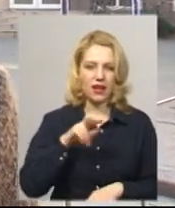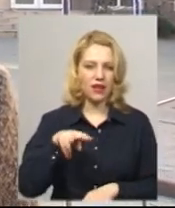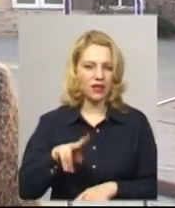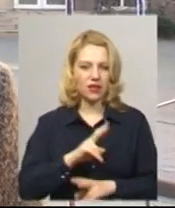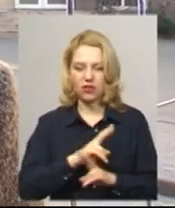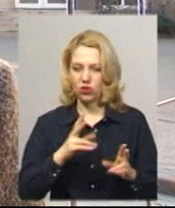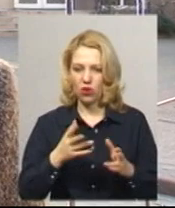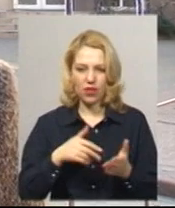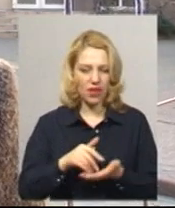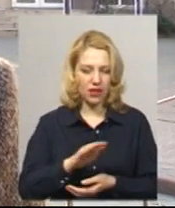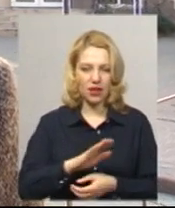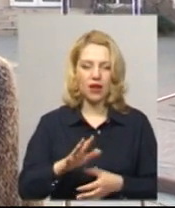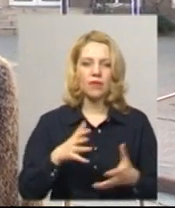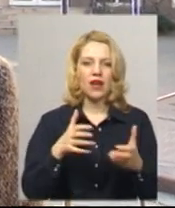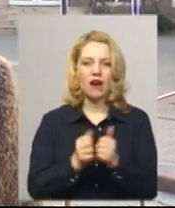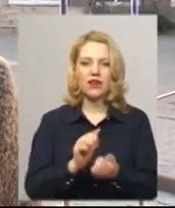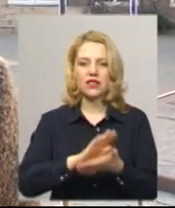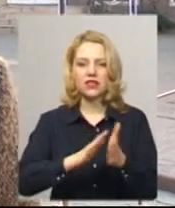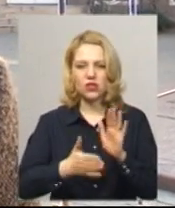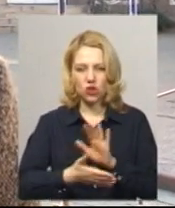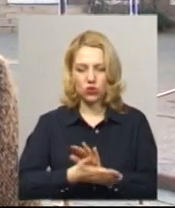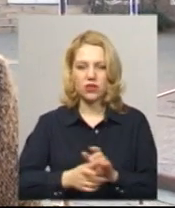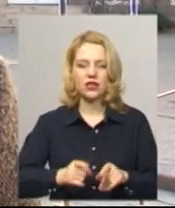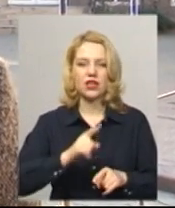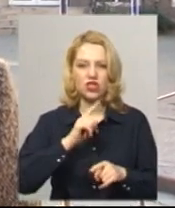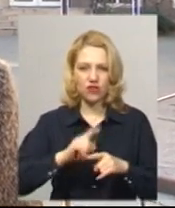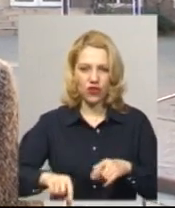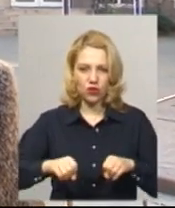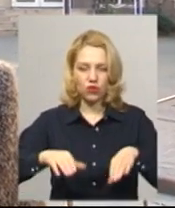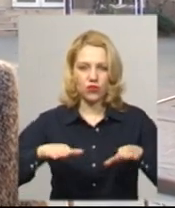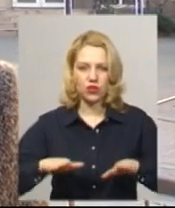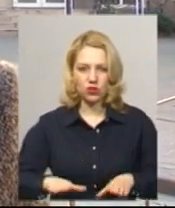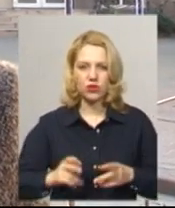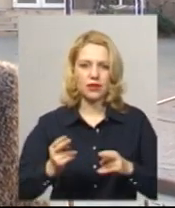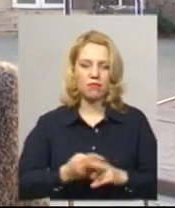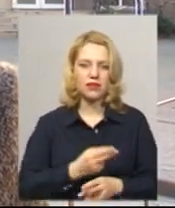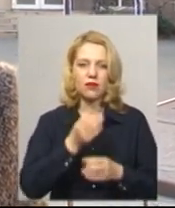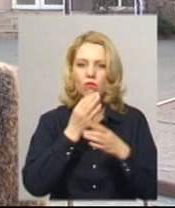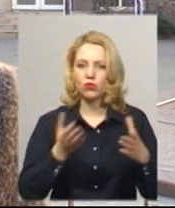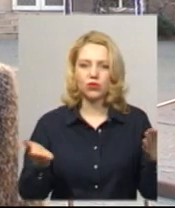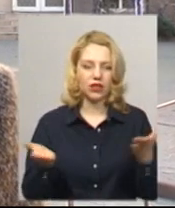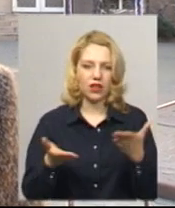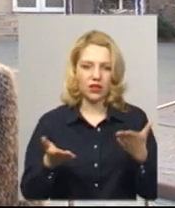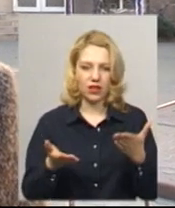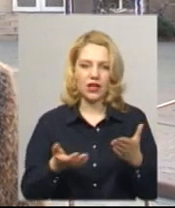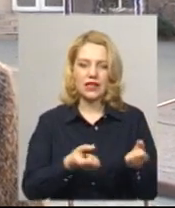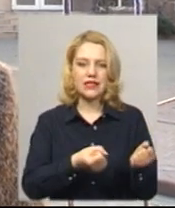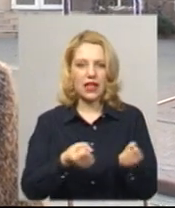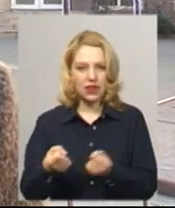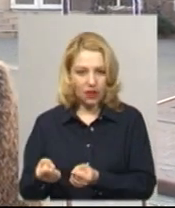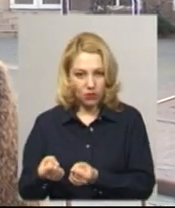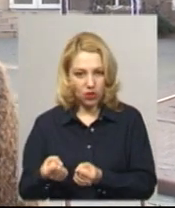Всі аварійні ситуації усуваються швидко і без якихось зайвих затримок.